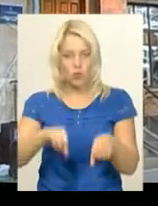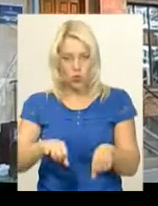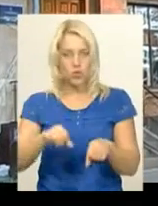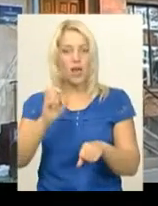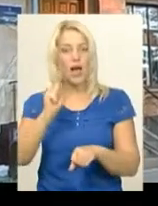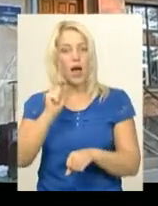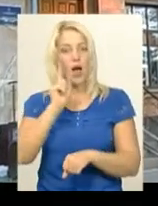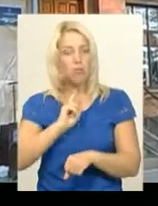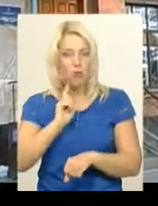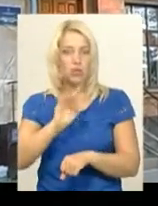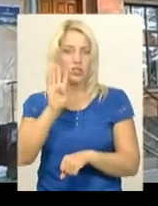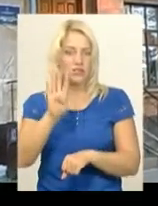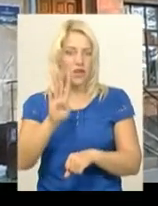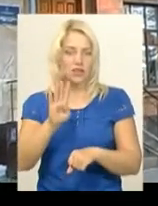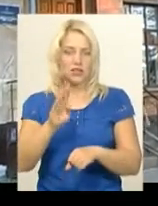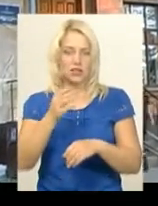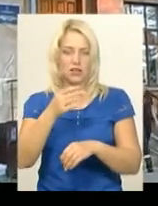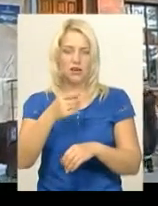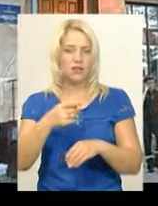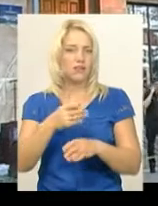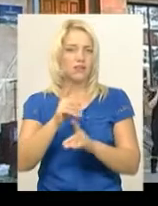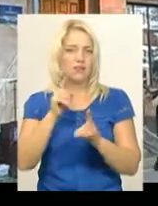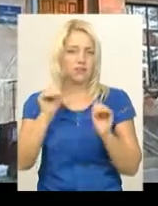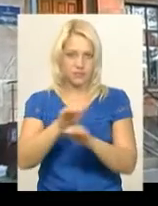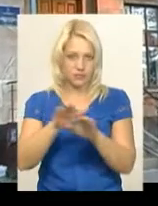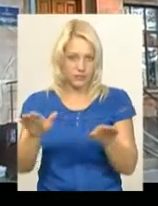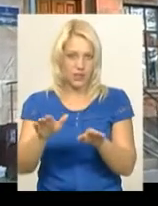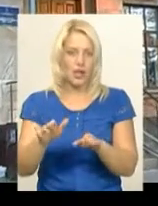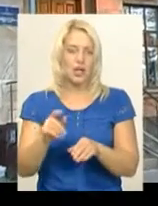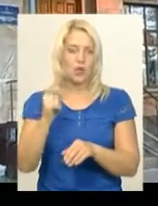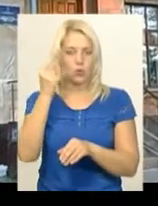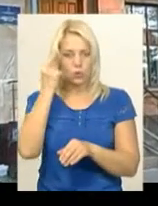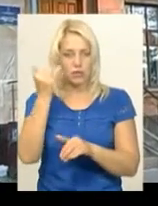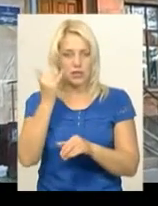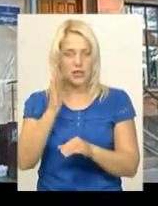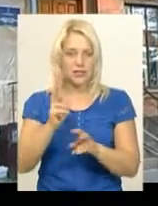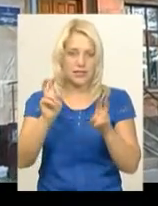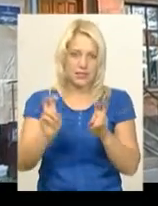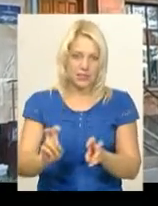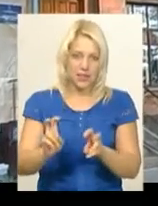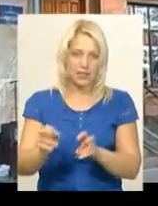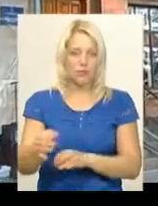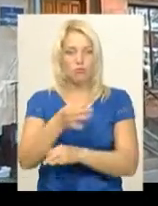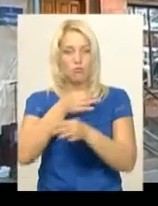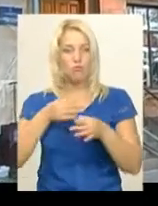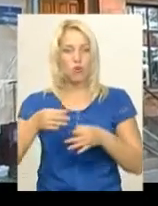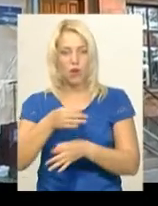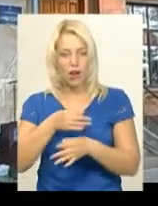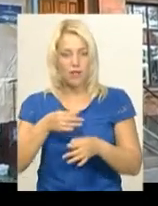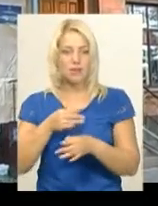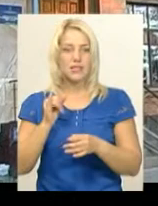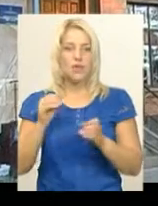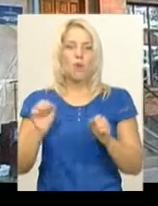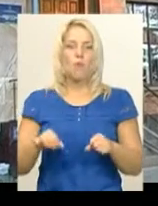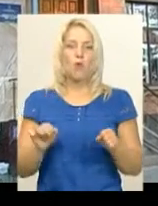поки що локалізувати. Думаю, ми зараз сядемо, порадимося. І можливо